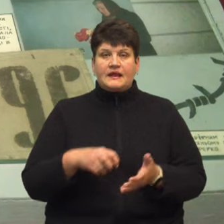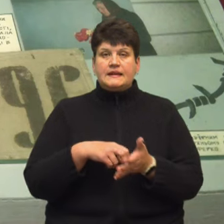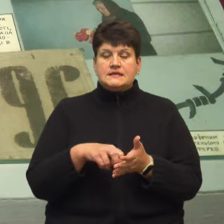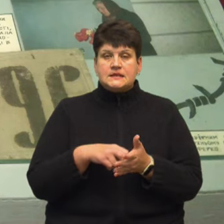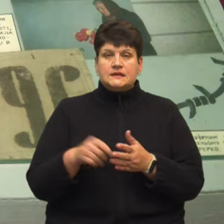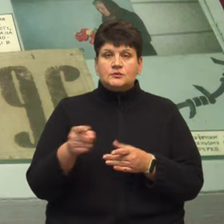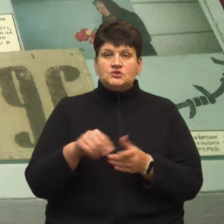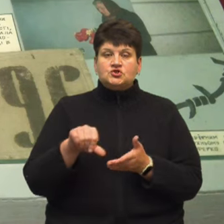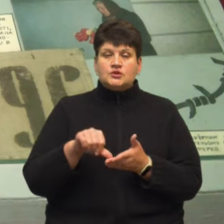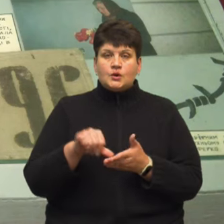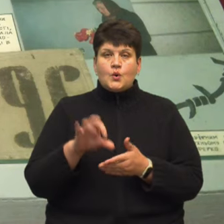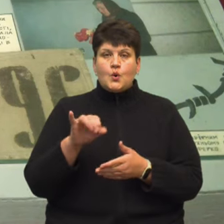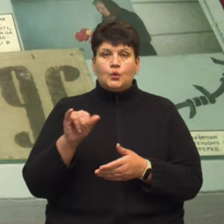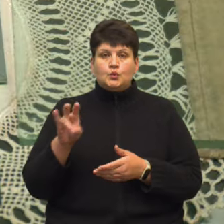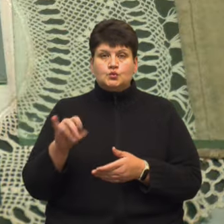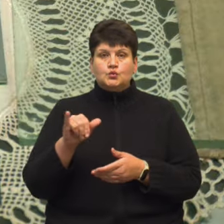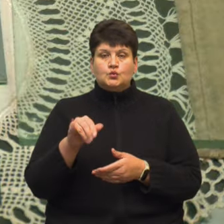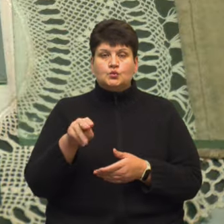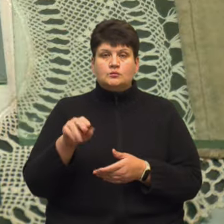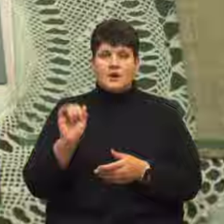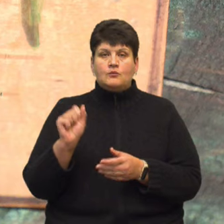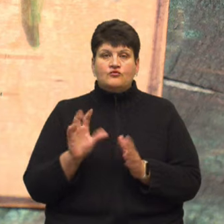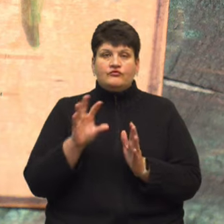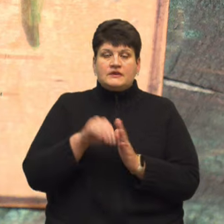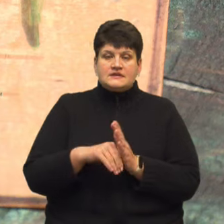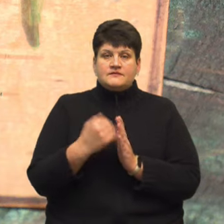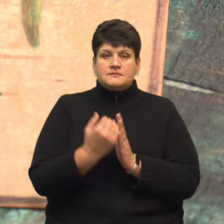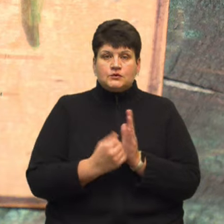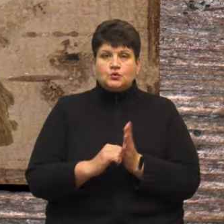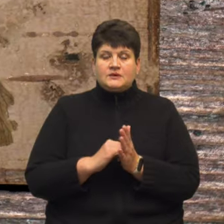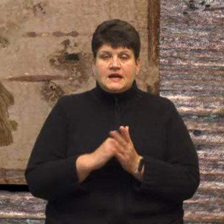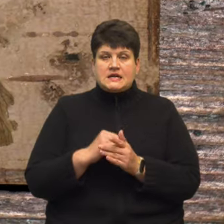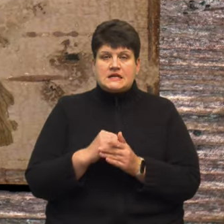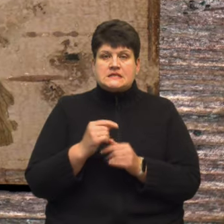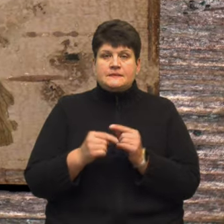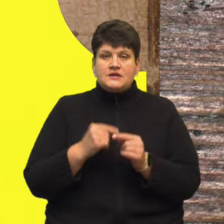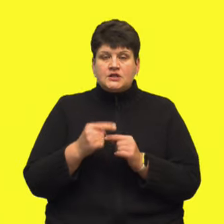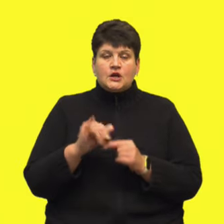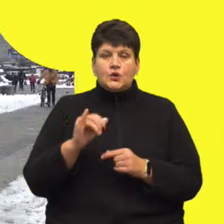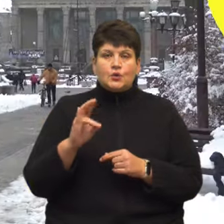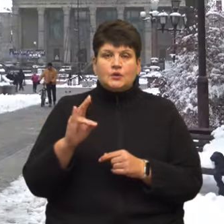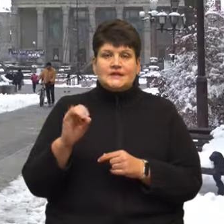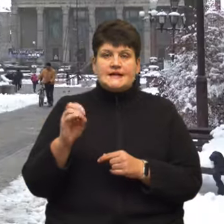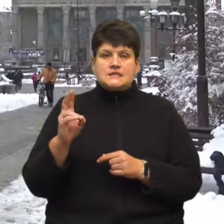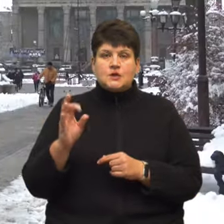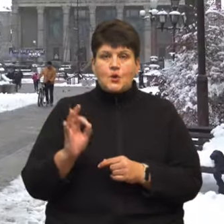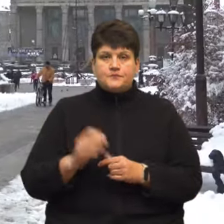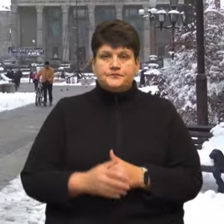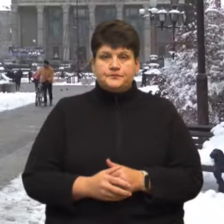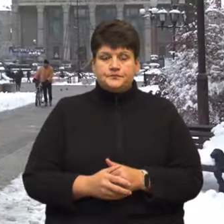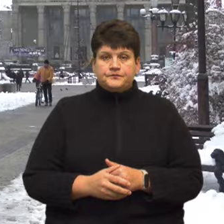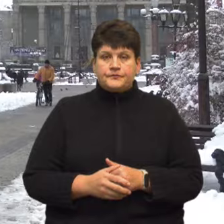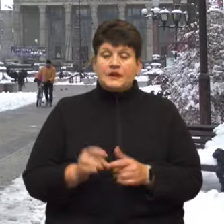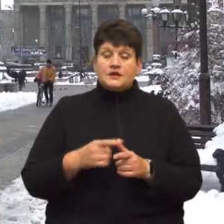шланкині ООН УПА Ярослави Онуферко можуть внести до списку документальної спадщини ЮНЕСКО. Чи